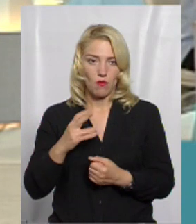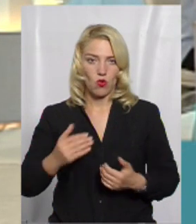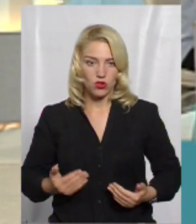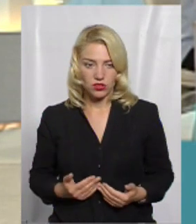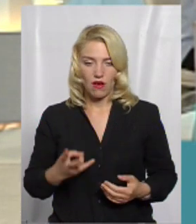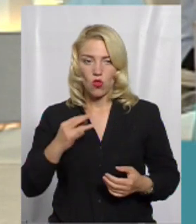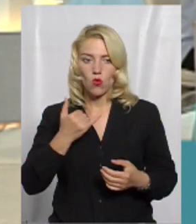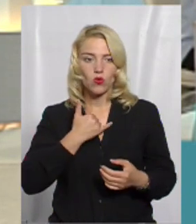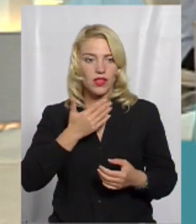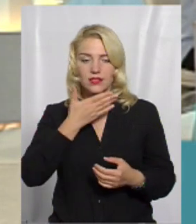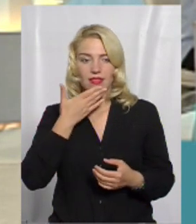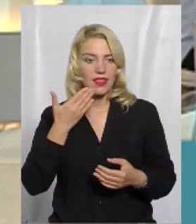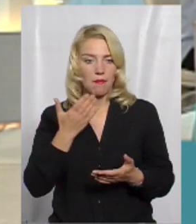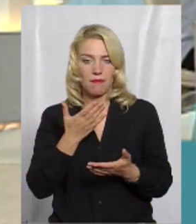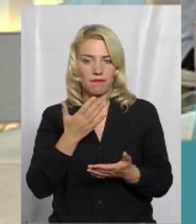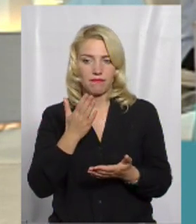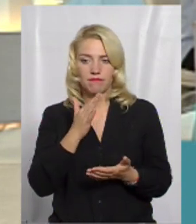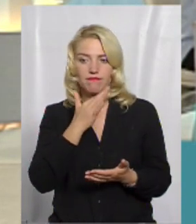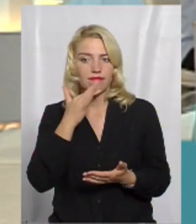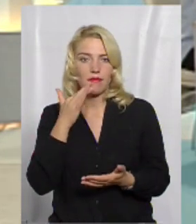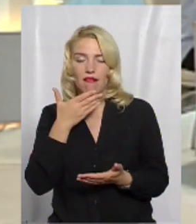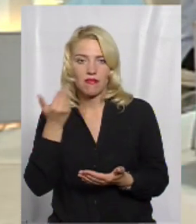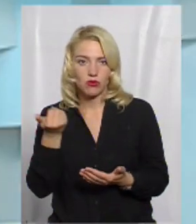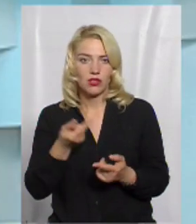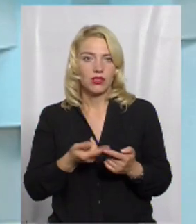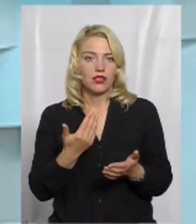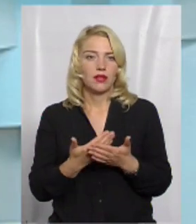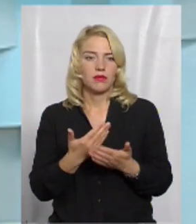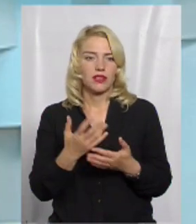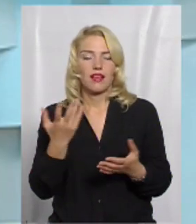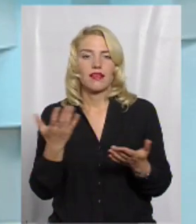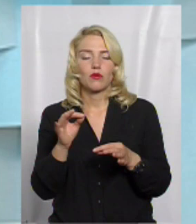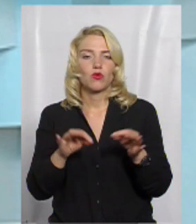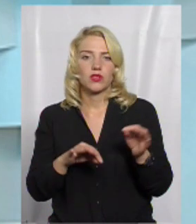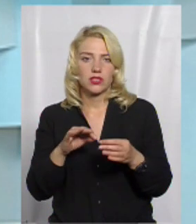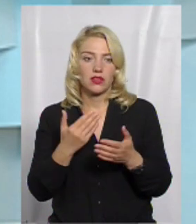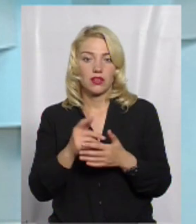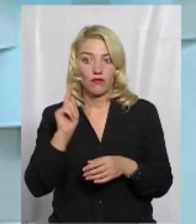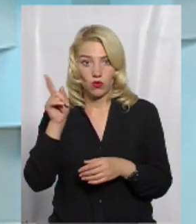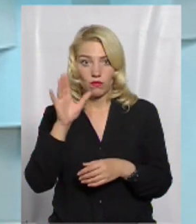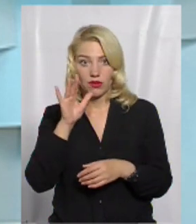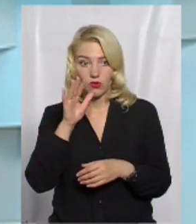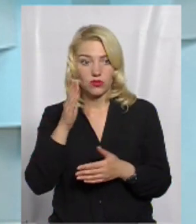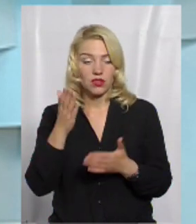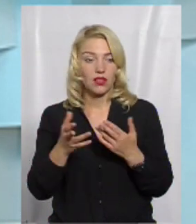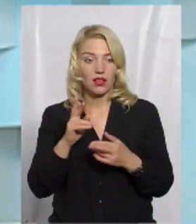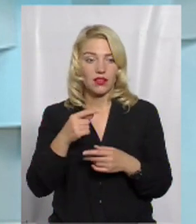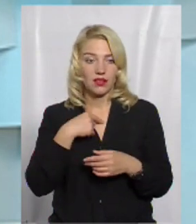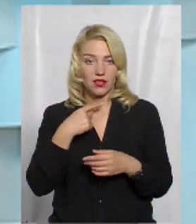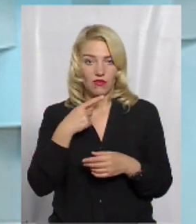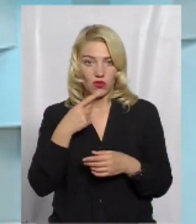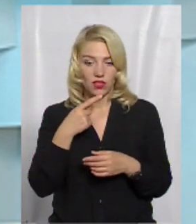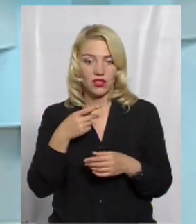небагато. Навіть, ну, який процент? Якщо в той період, як я вже назначала,